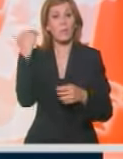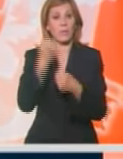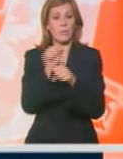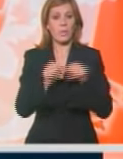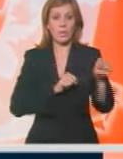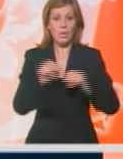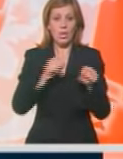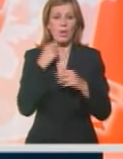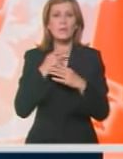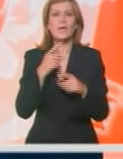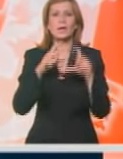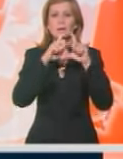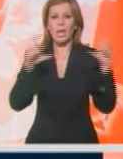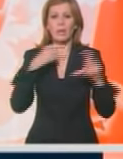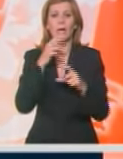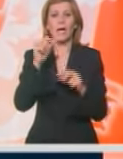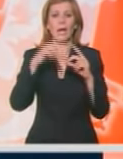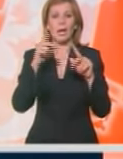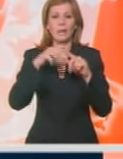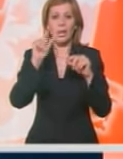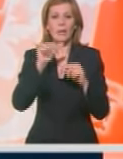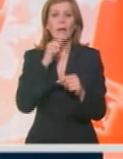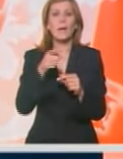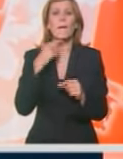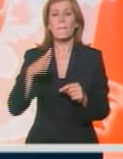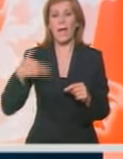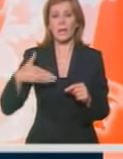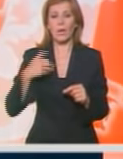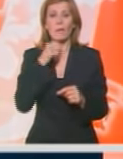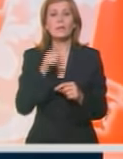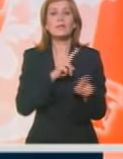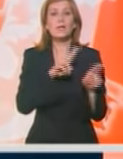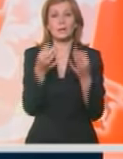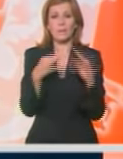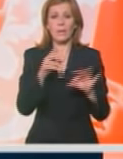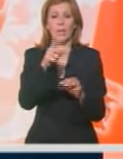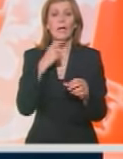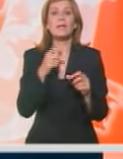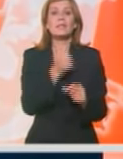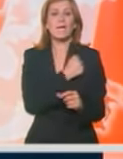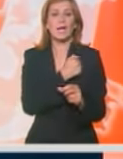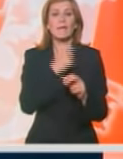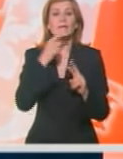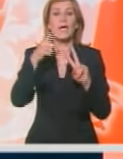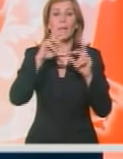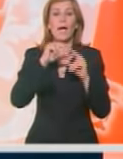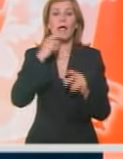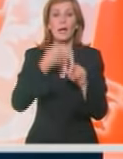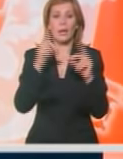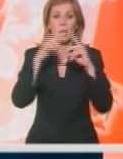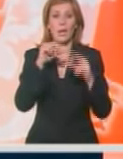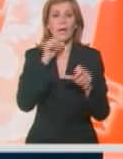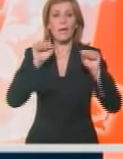zemljoradničke zadruge Vatar Tomislav Starčević iz Mladenovca, pravnik u katastru u Smederevskoj palanci Miloš Paunović i